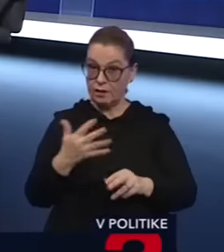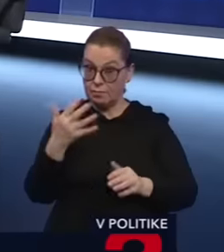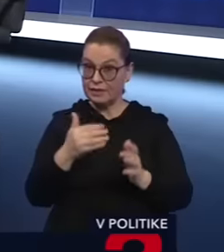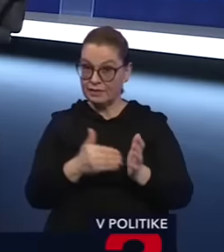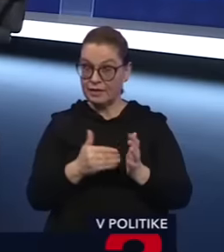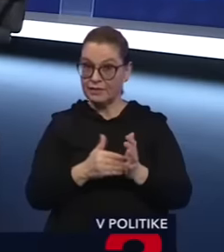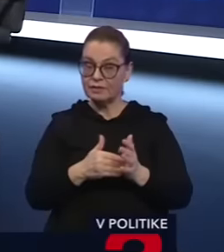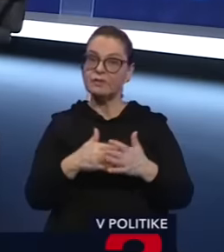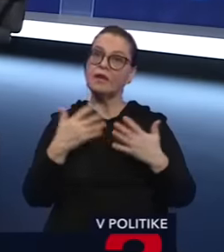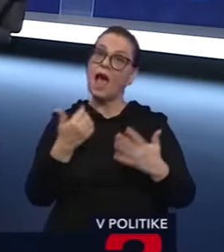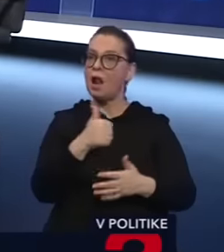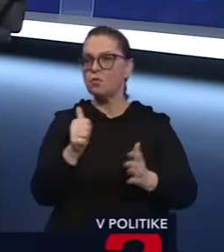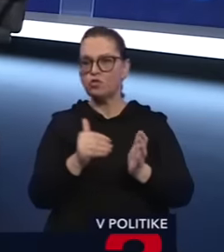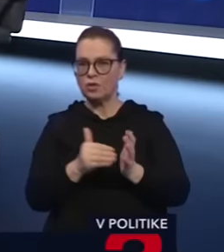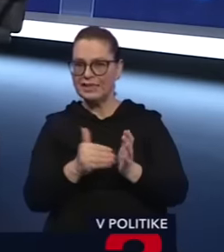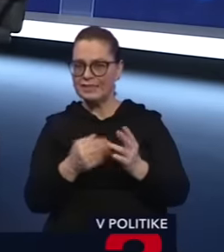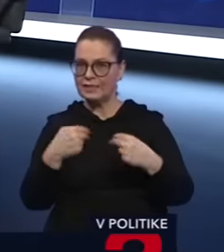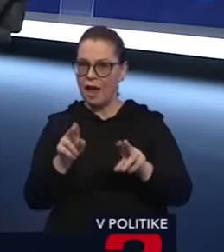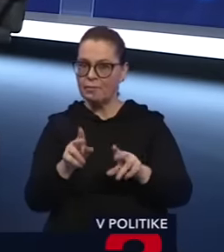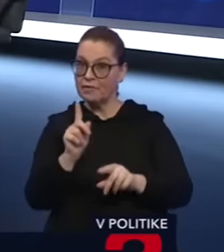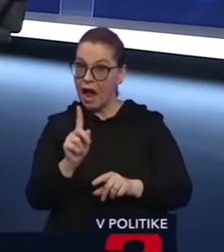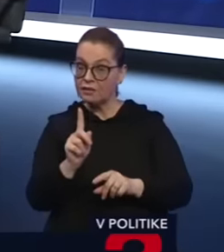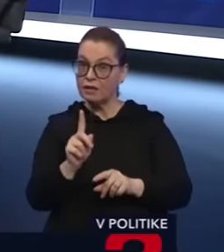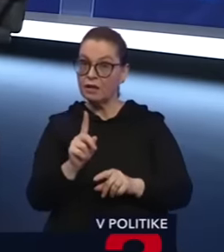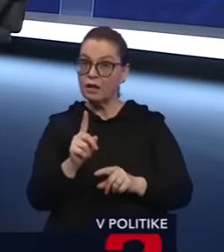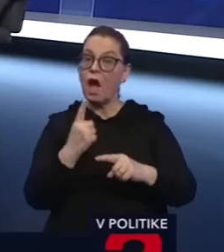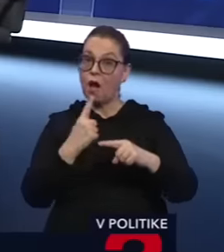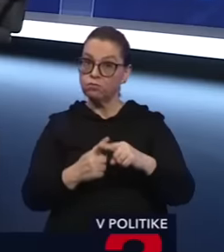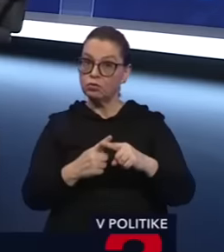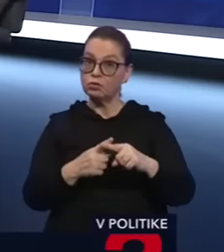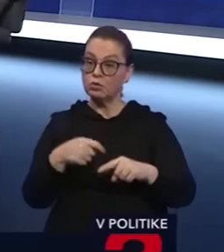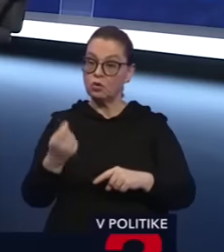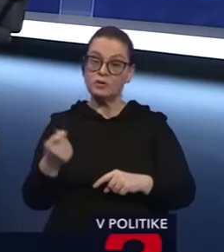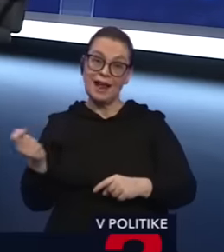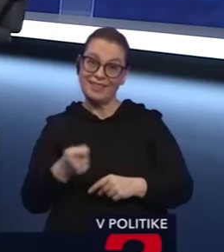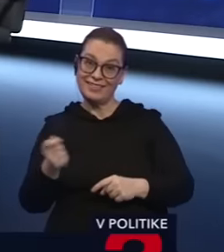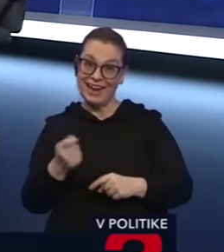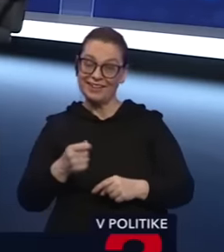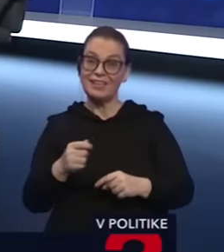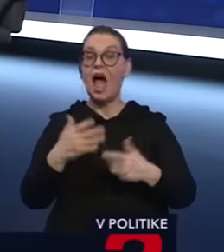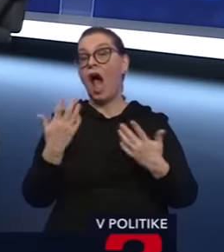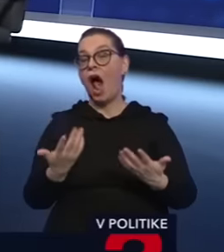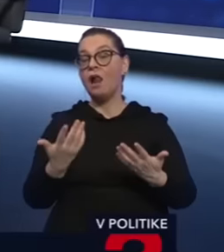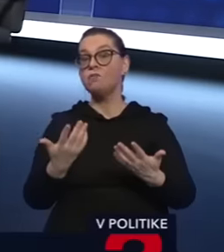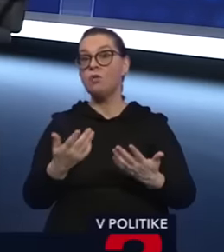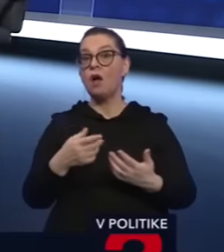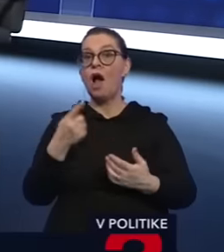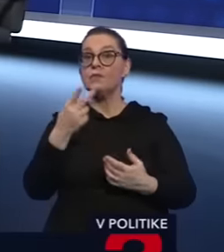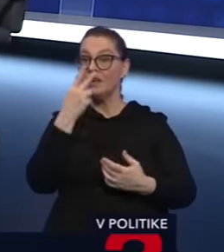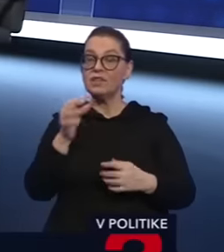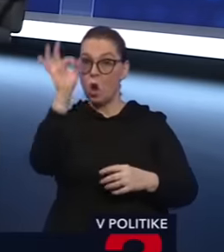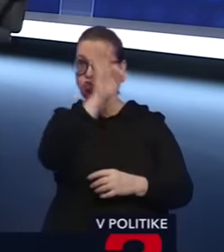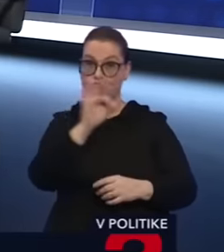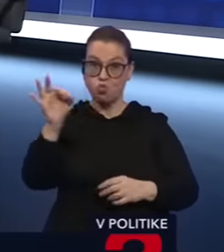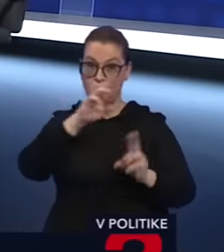euró alebo 100 tisíc aby vám vrátil a popri tom dostal trest ešte nejaký alebo aby ste videli veľkú nulu,